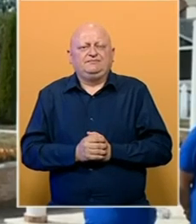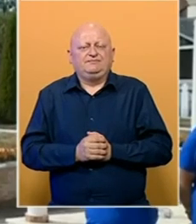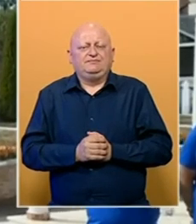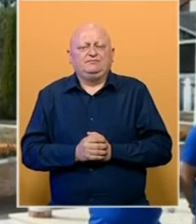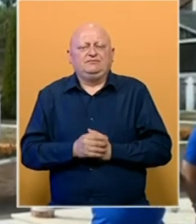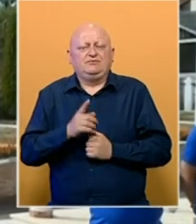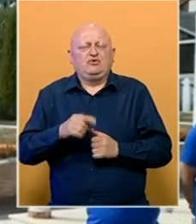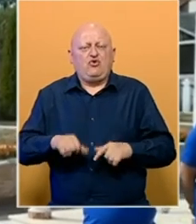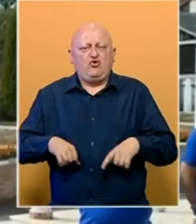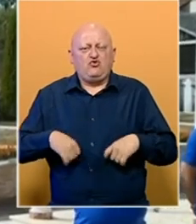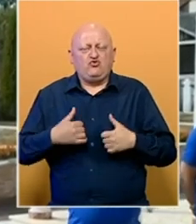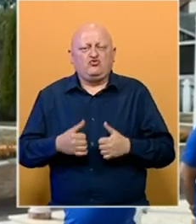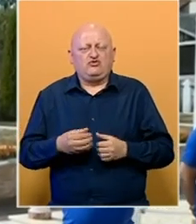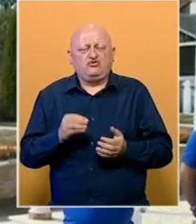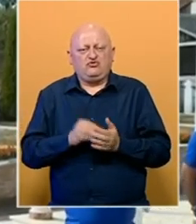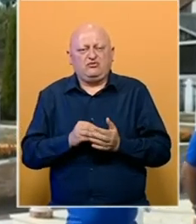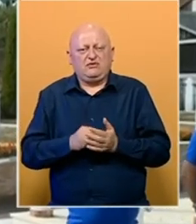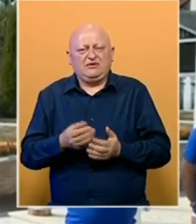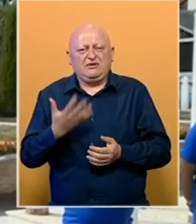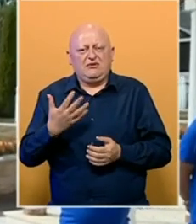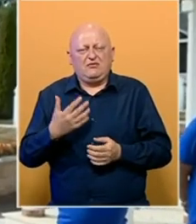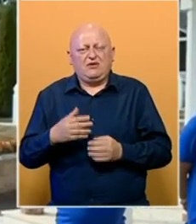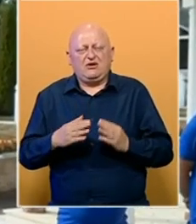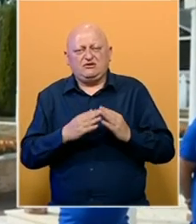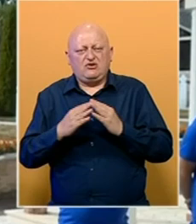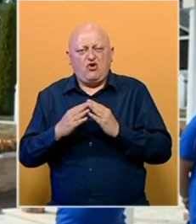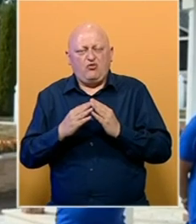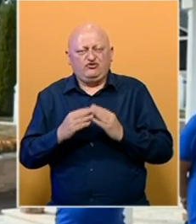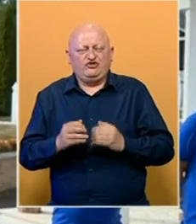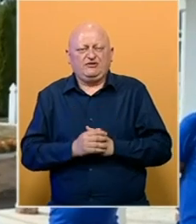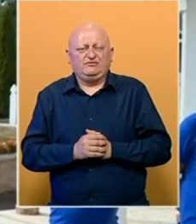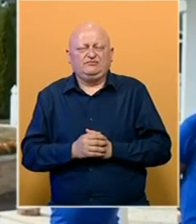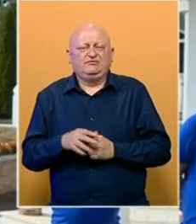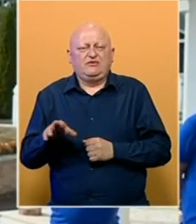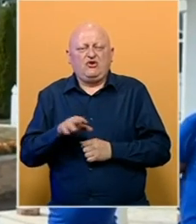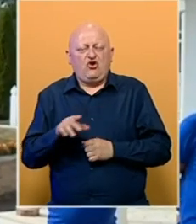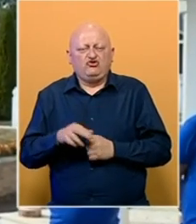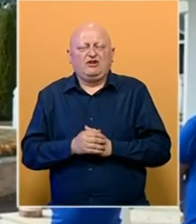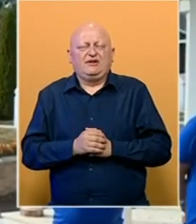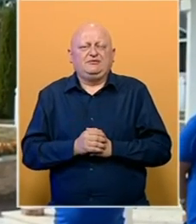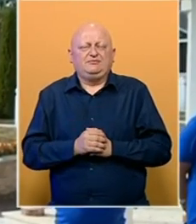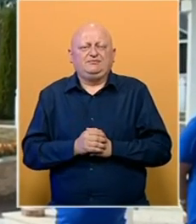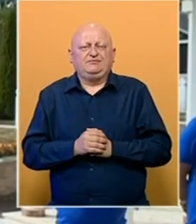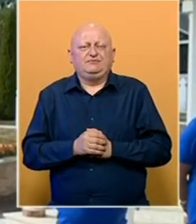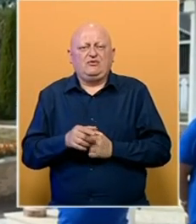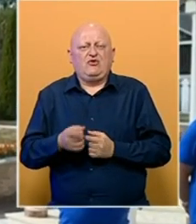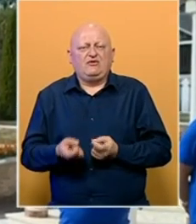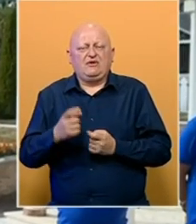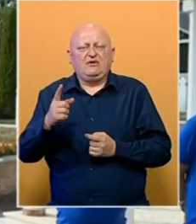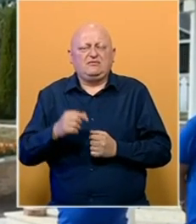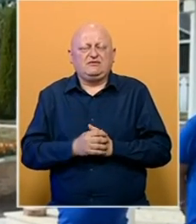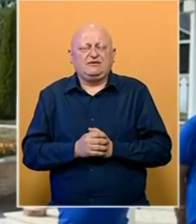To je jutro sa još mojih 50 komšija i rođaka ovdje u Zasevku,